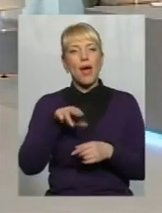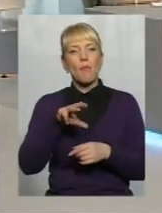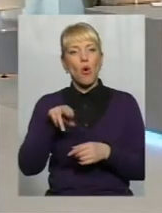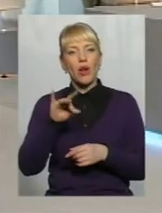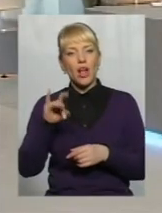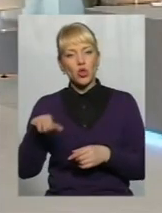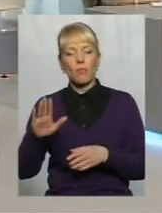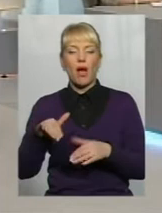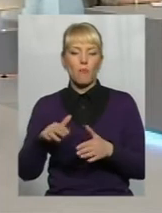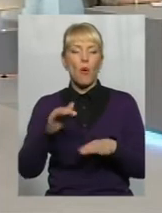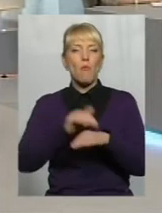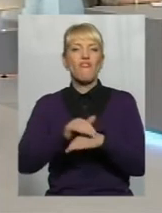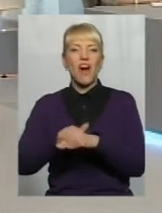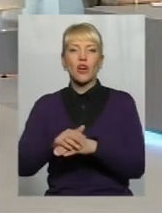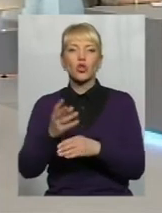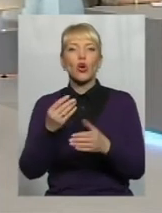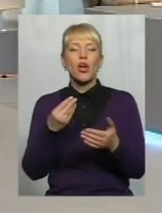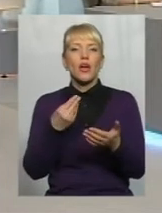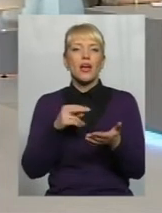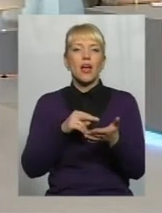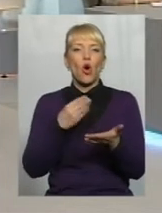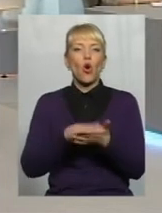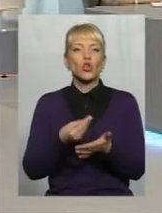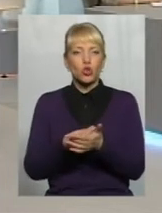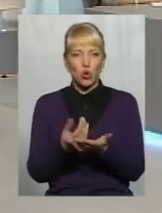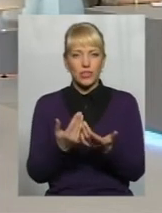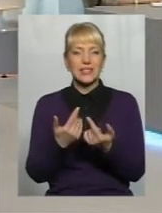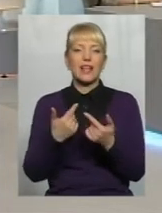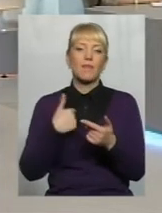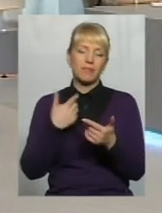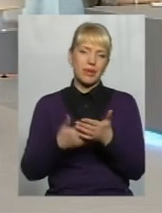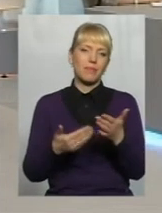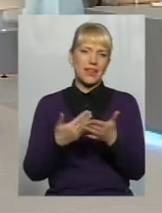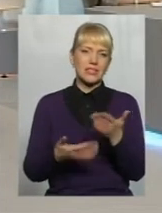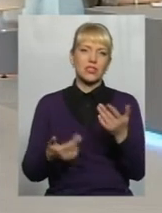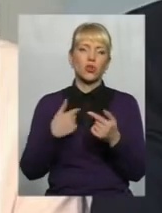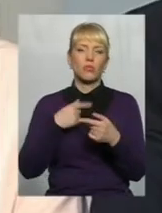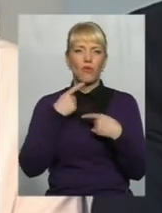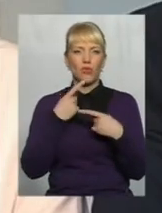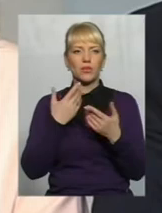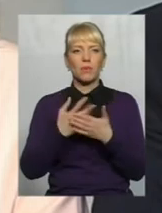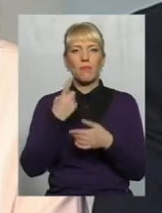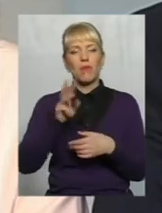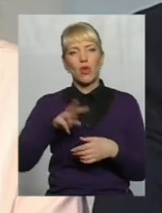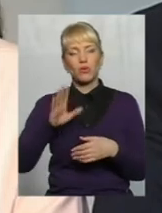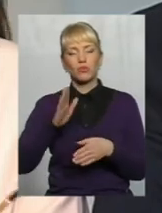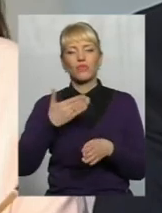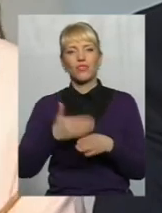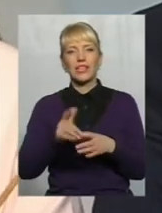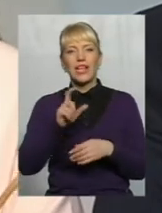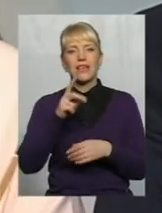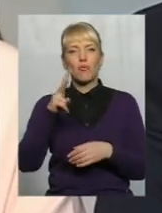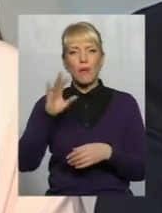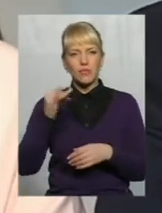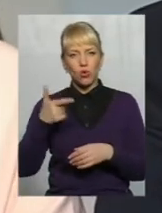кошториса, і по факту кошториса ми вже приблизно, я говорю з голови громади, вони десь виходять на мільйон Тобто мільйон гривень буде виділено з Європейського